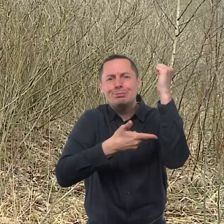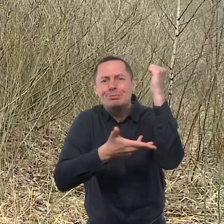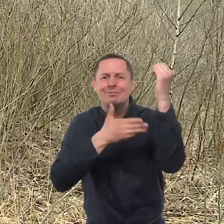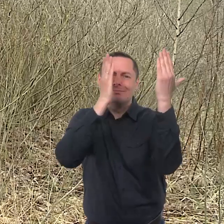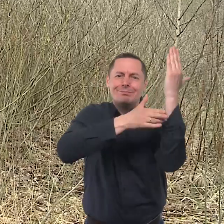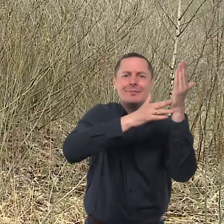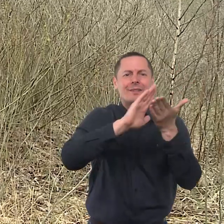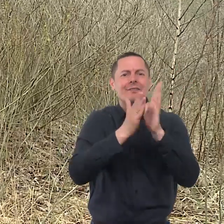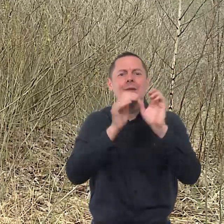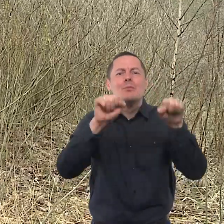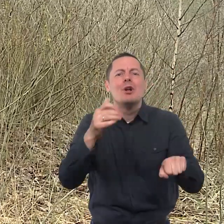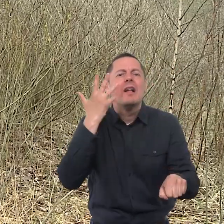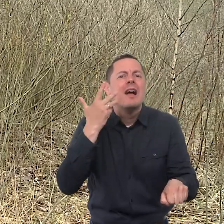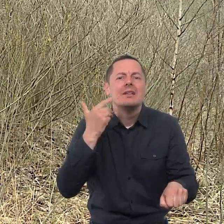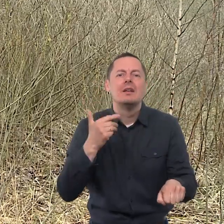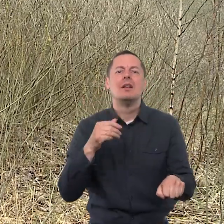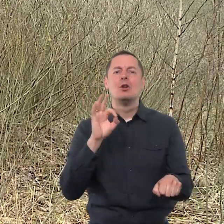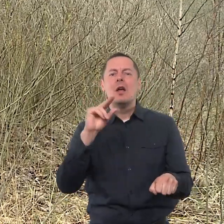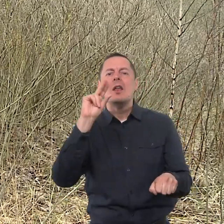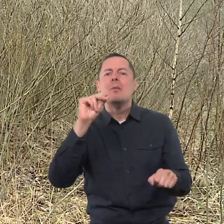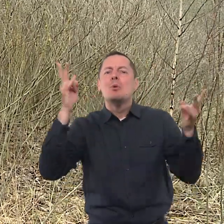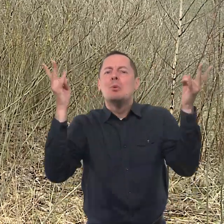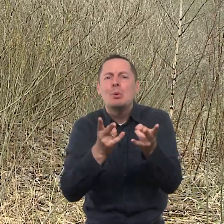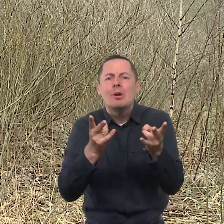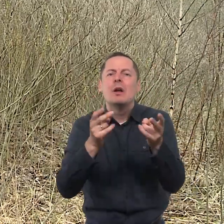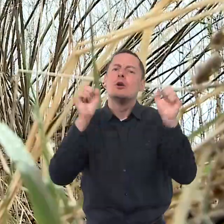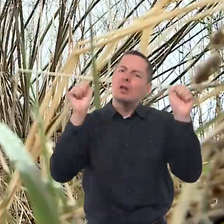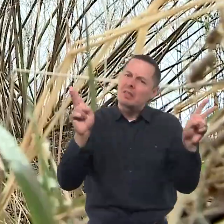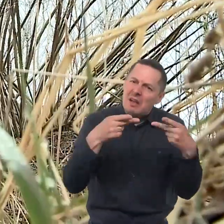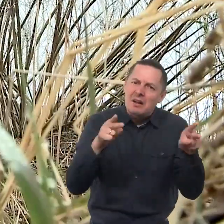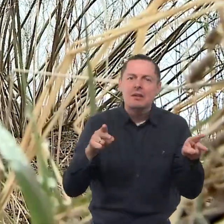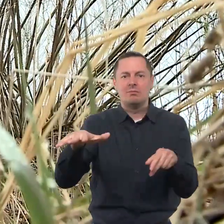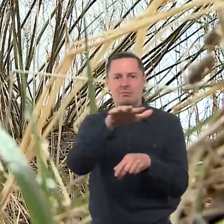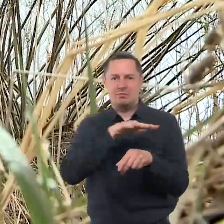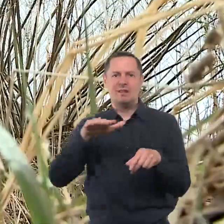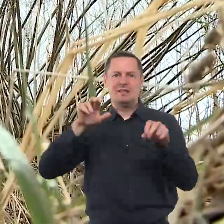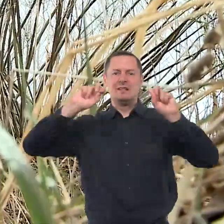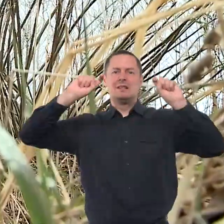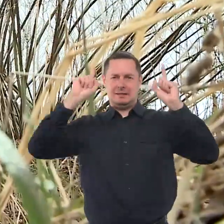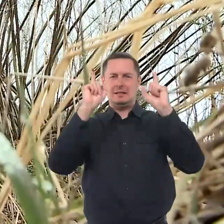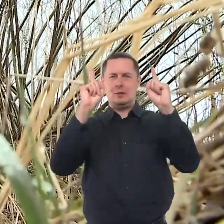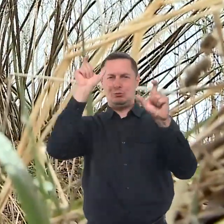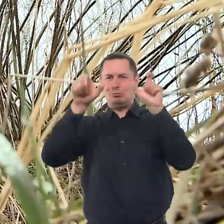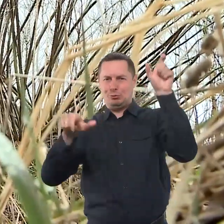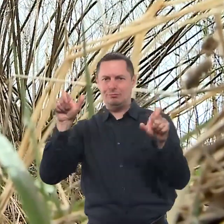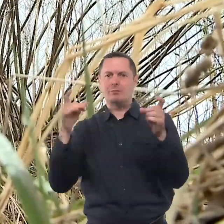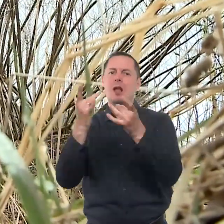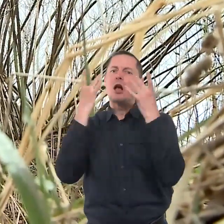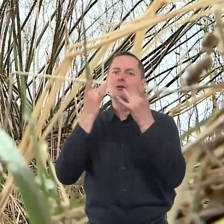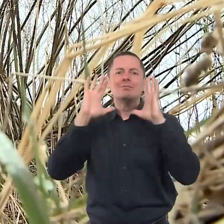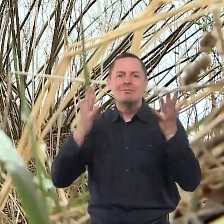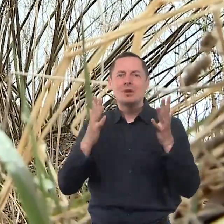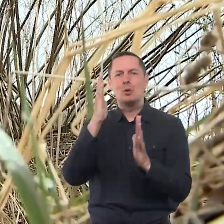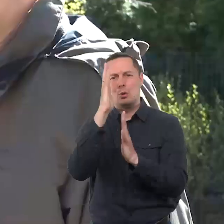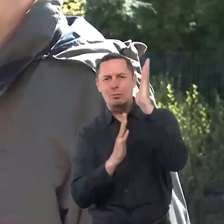pjauti, o kada jau reikalingas leidimas. Aplinkos augininkai paaiškino, kada galima šalinti želdinius. Teisinį